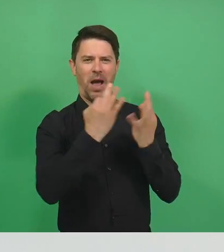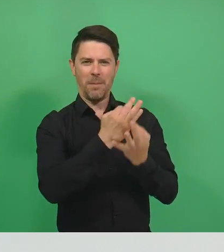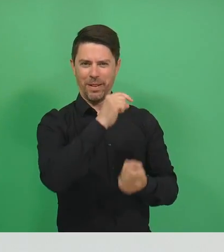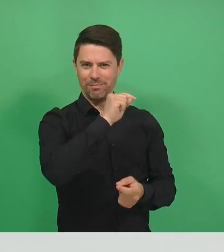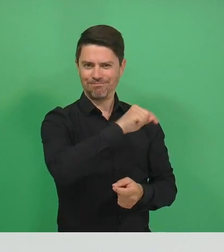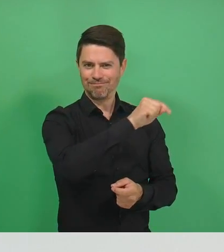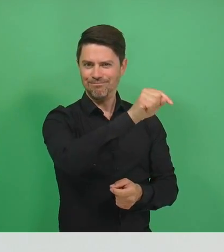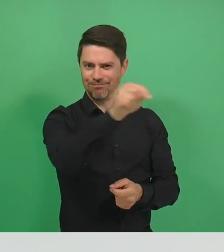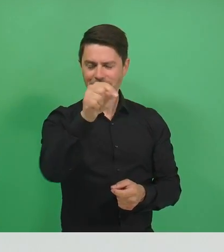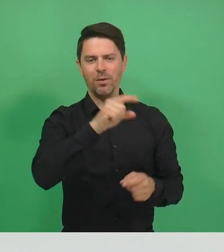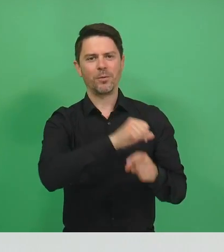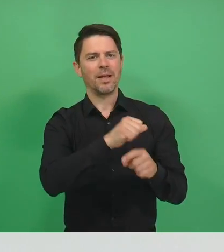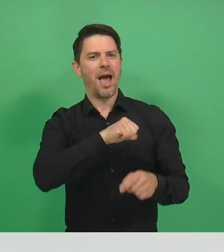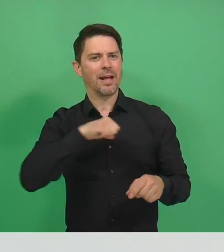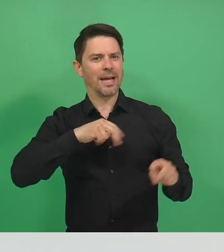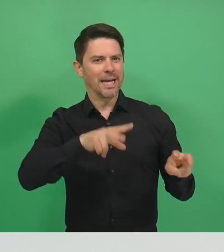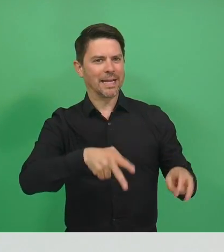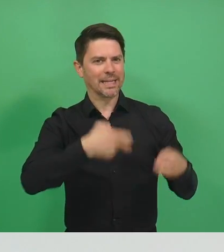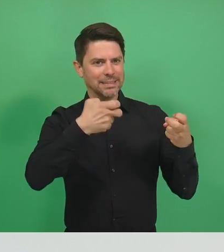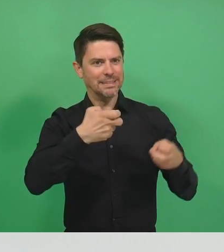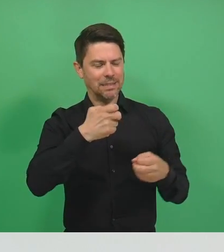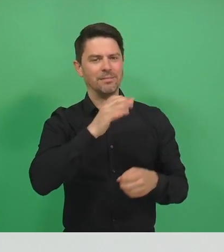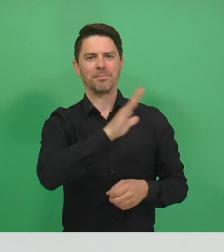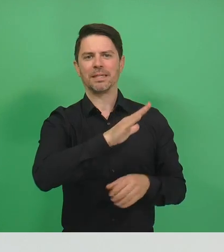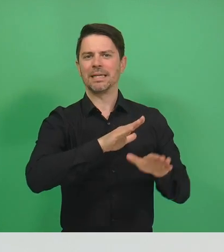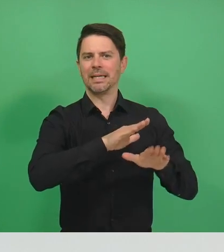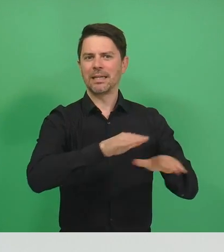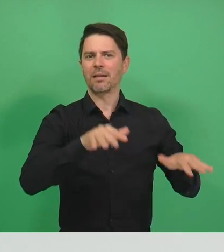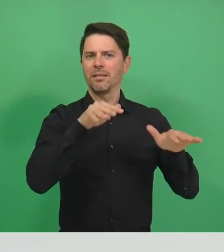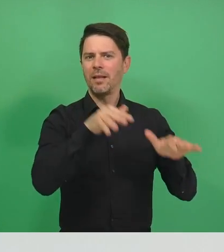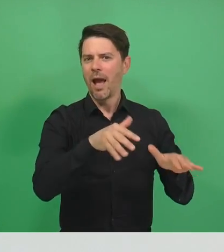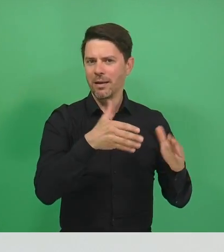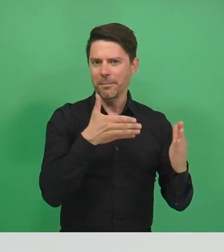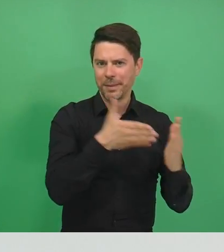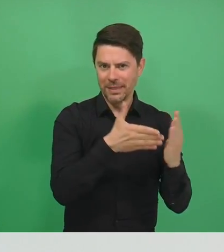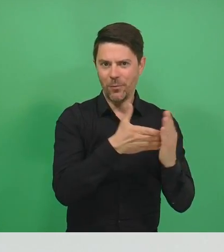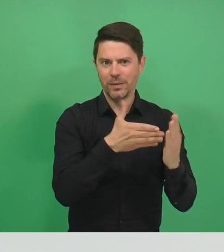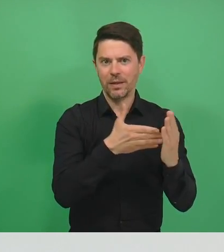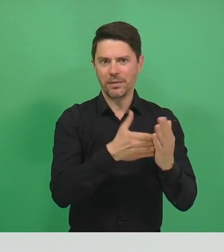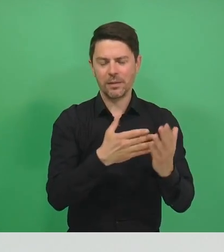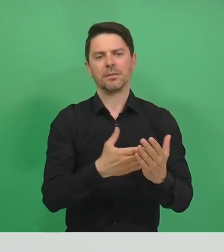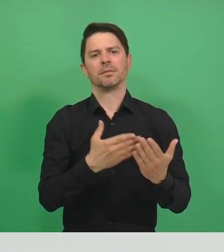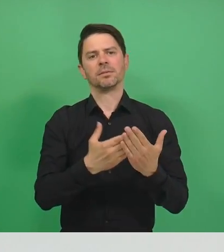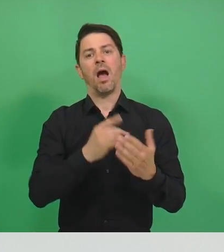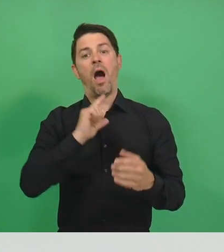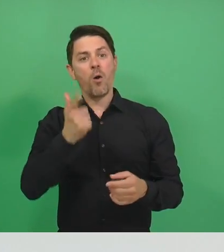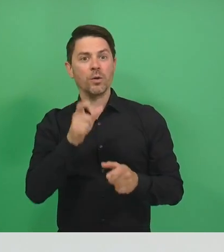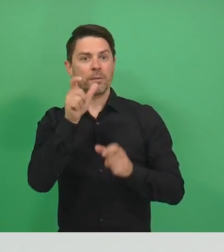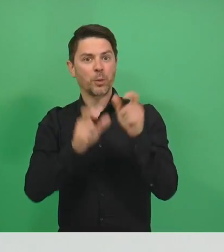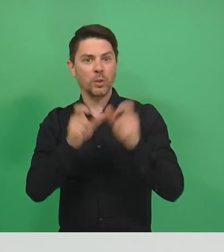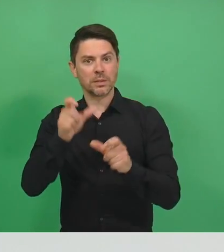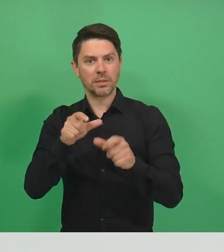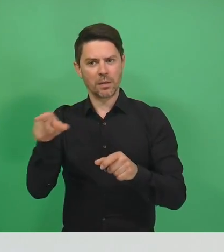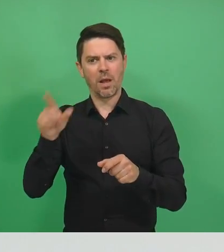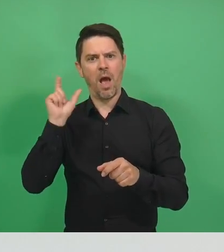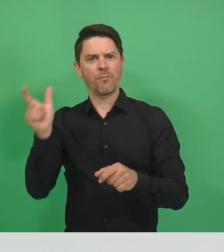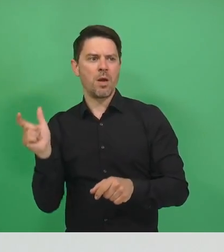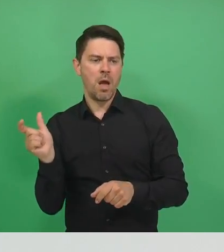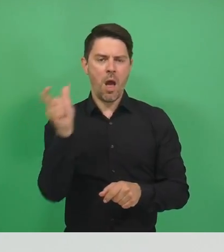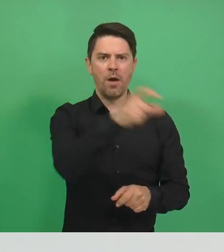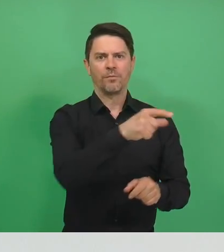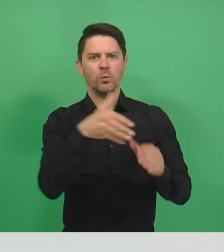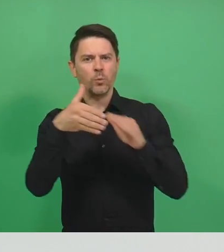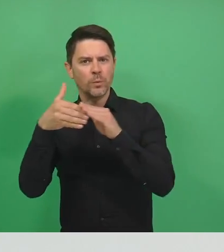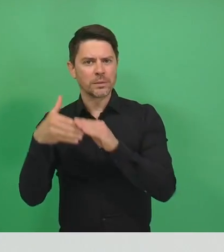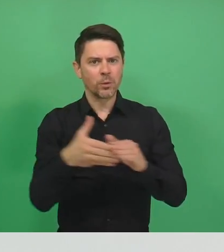So zolle ich an dieser Stelle allen Familien und Alleinerziehenden von Kindern mit Behinderung und